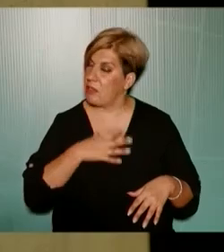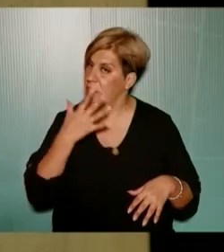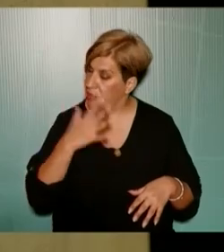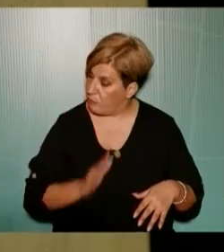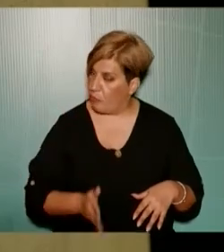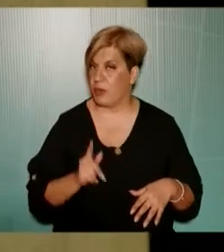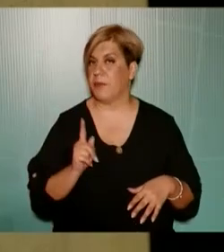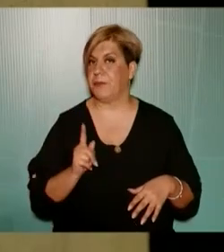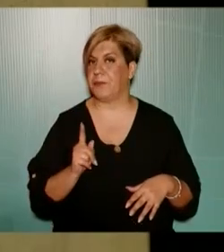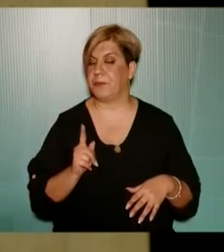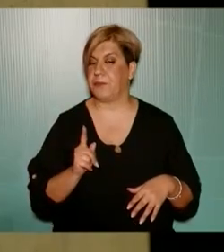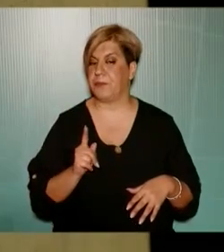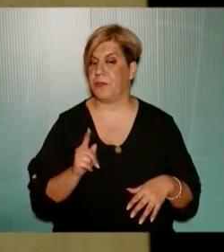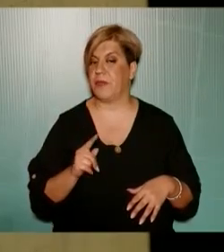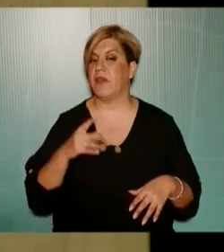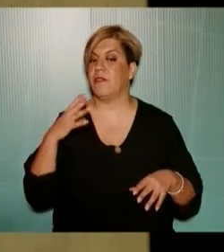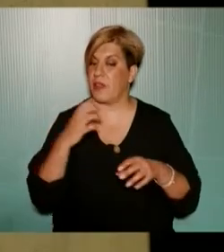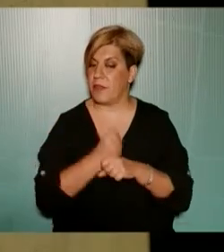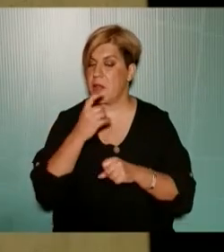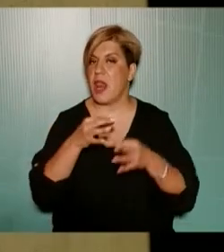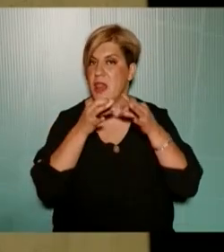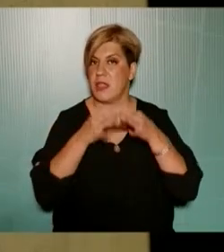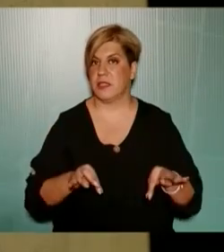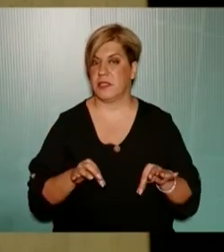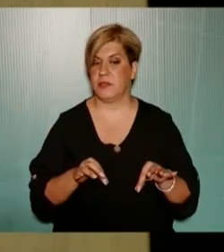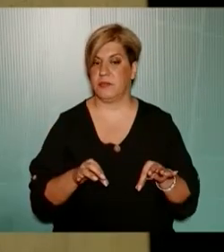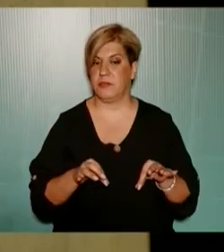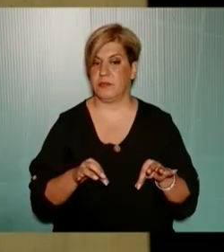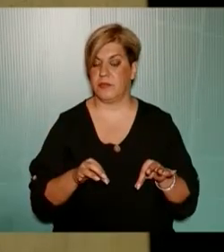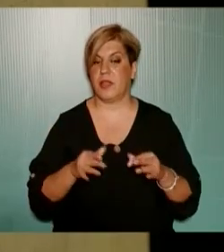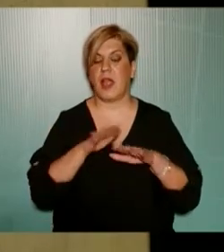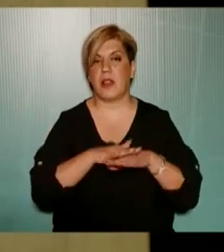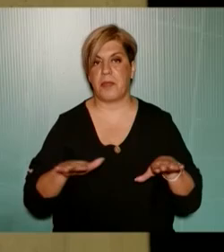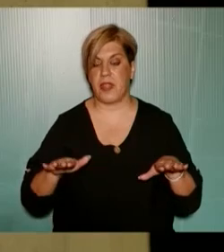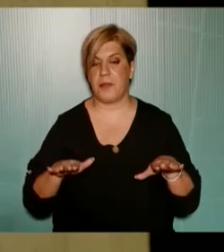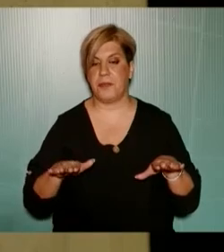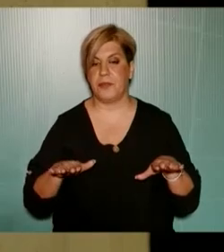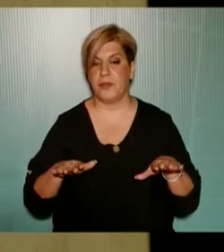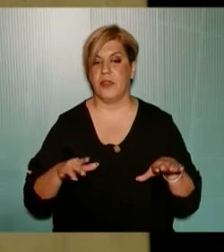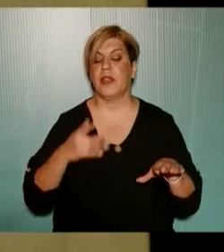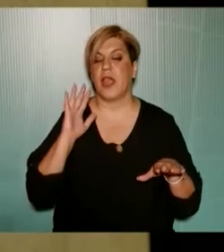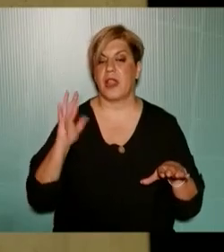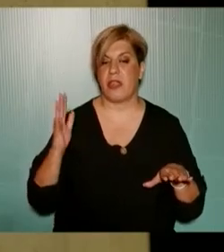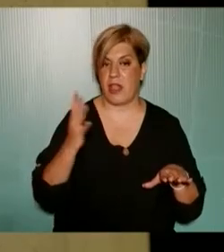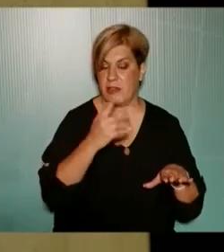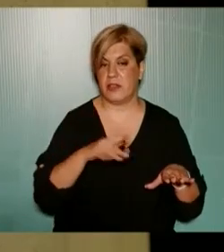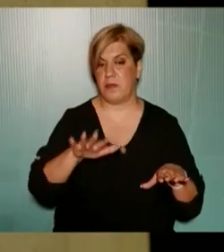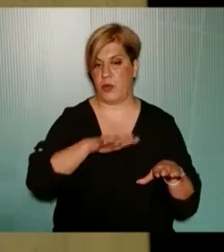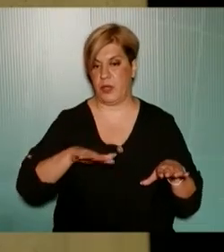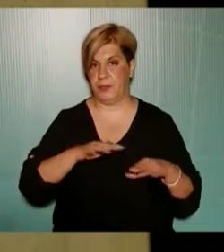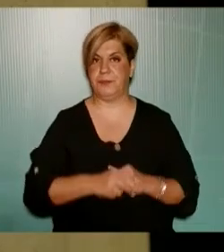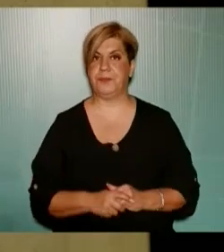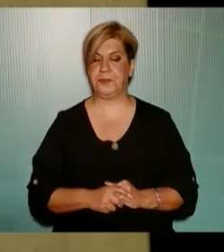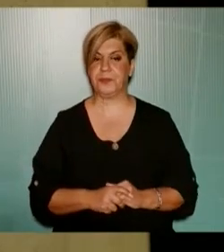να βρεθεί μία λύση για τα παιδιά και για τα δέντρα στην περιοχή